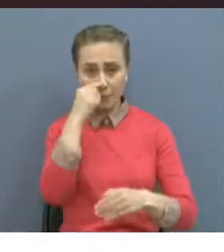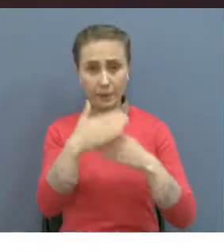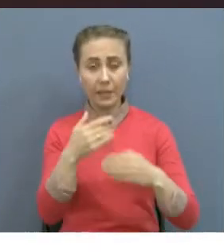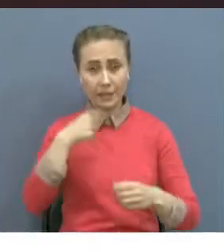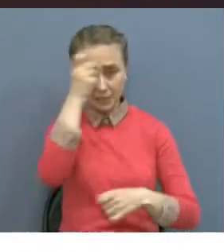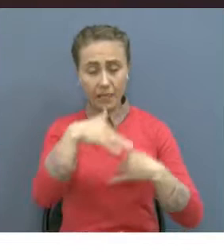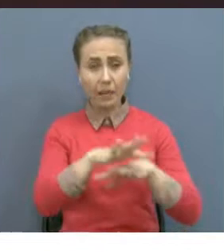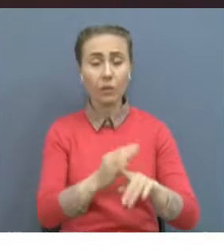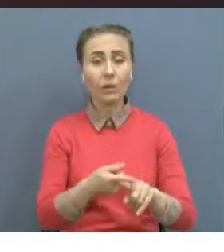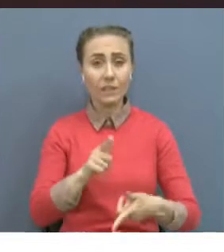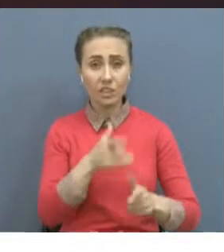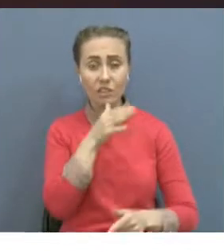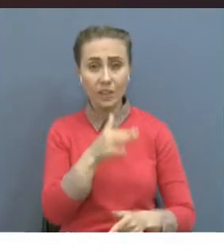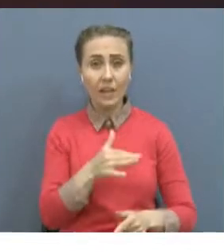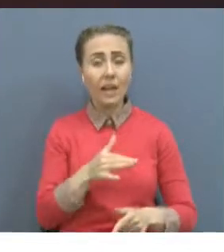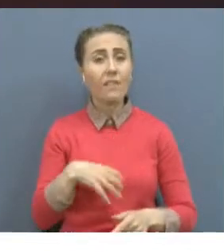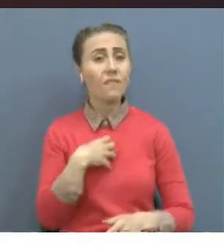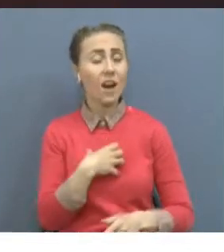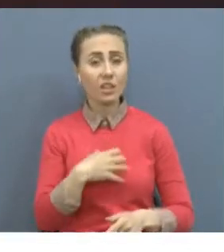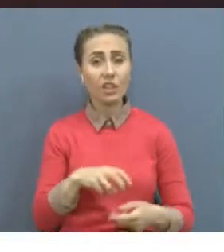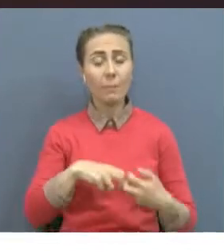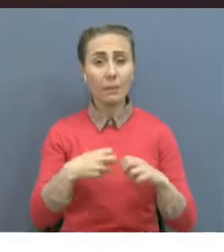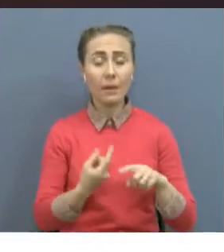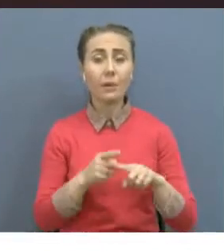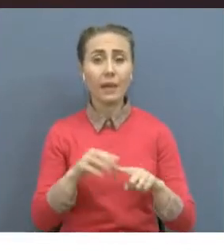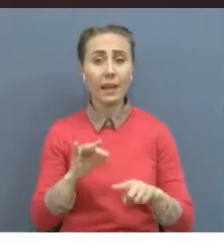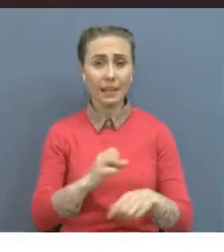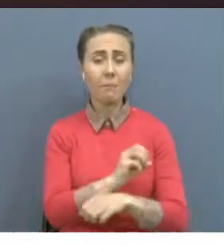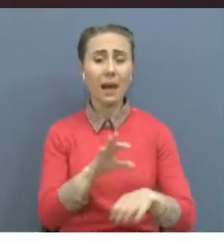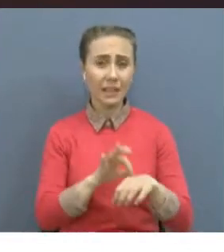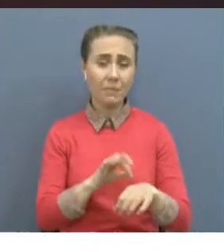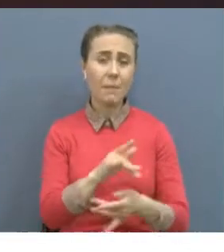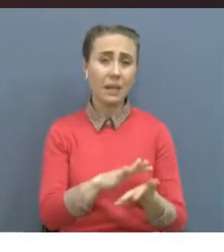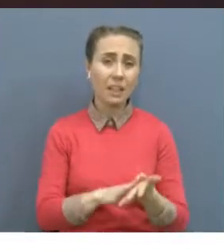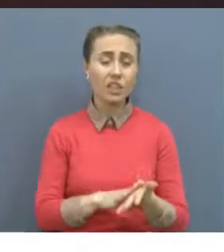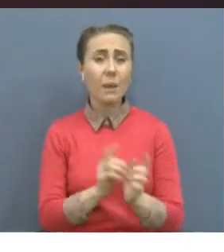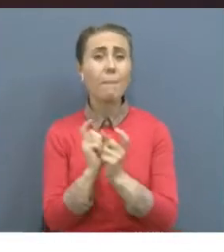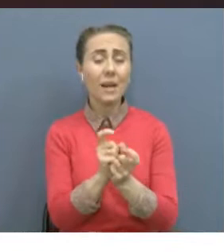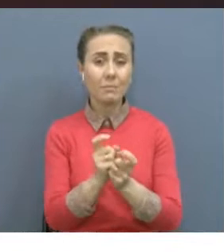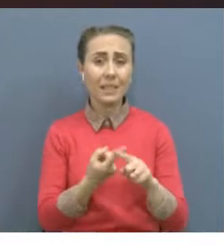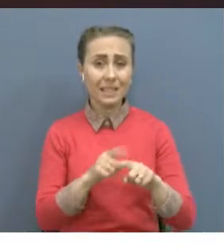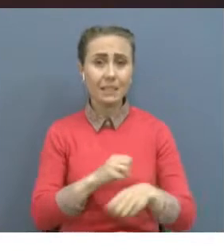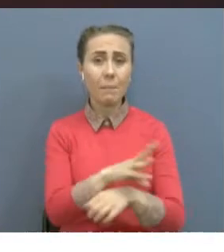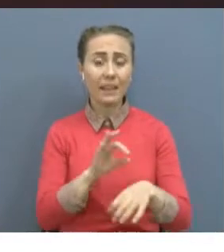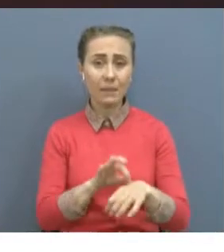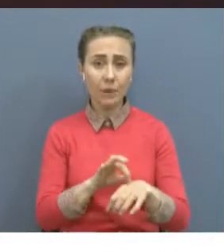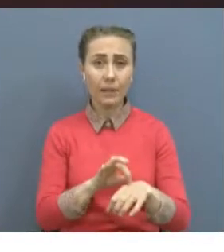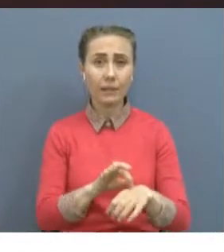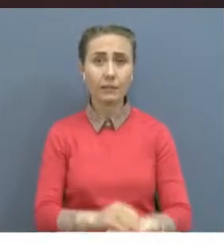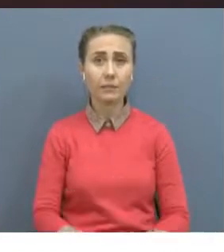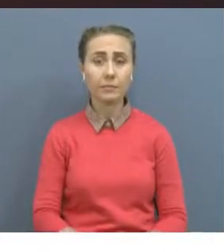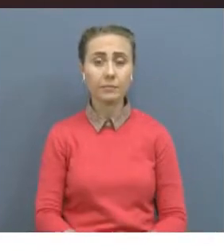осы сендетпен күресті жағастыру. Сонның қатар төтінше жағдай режимі